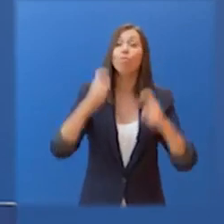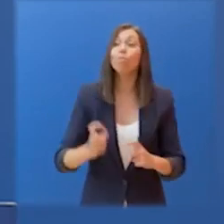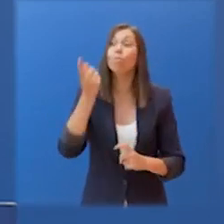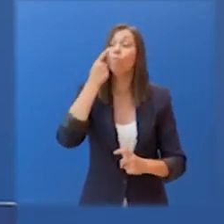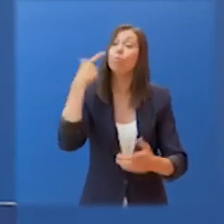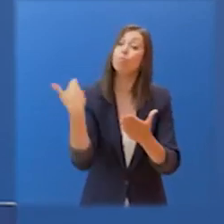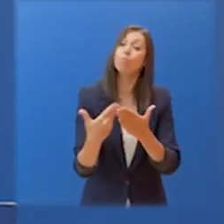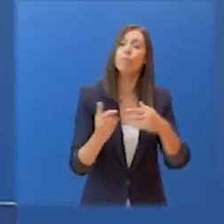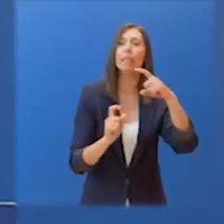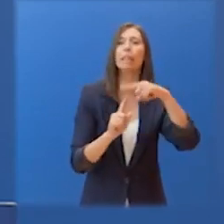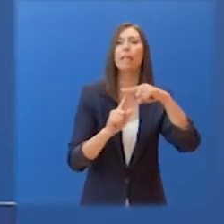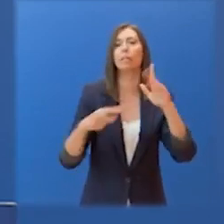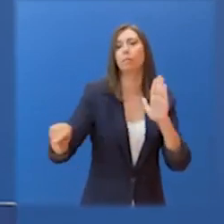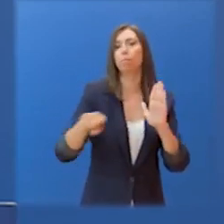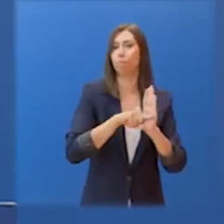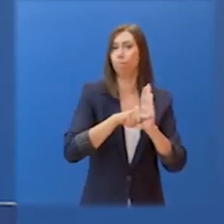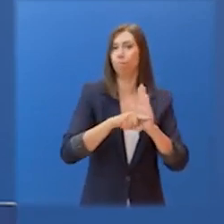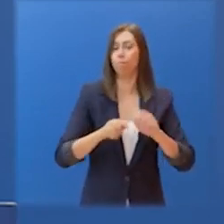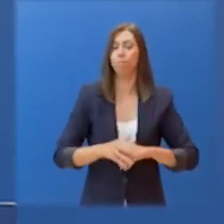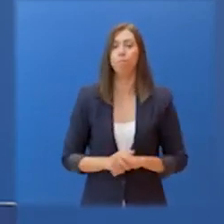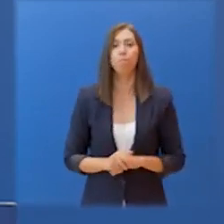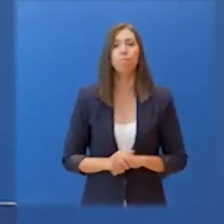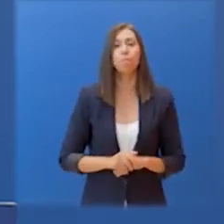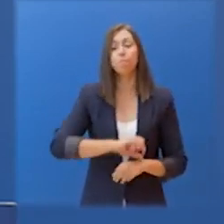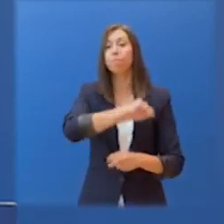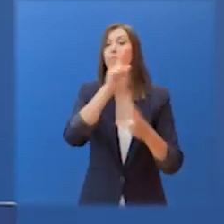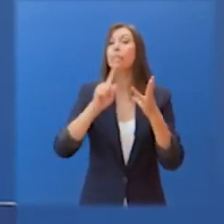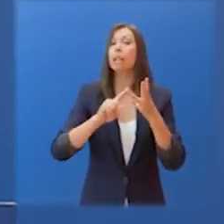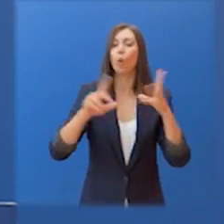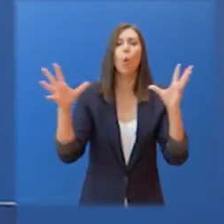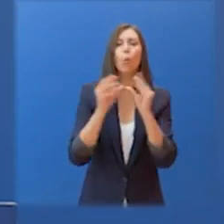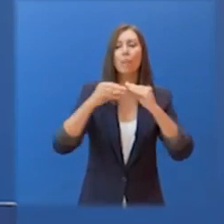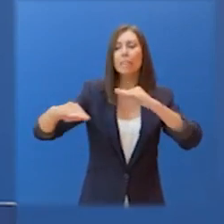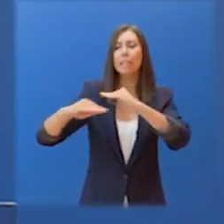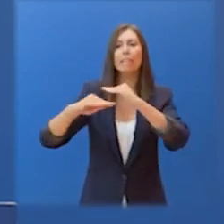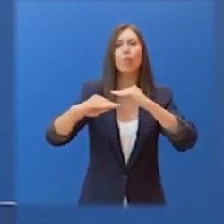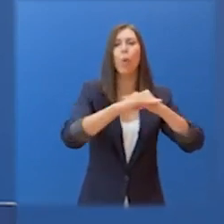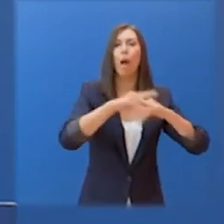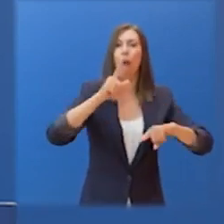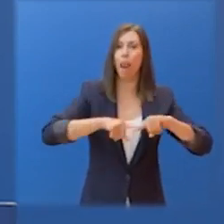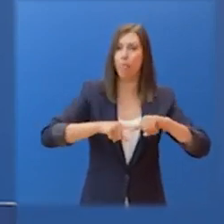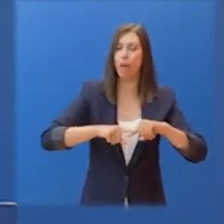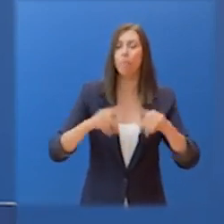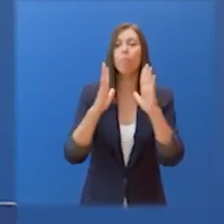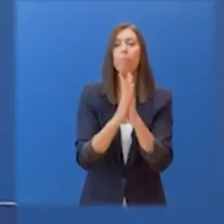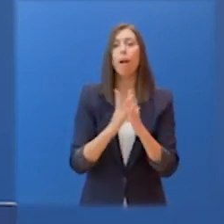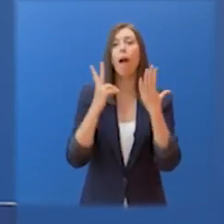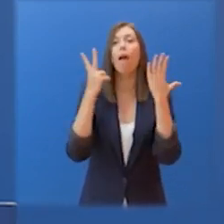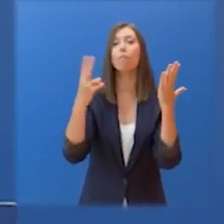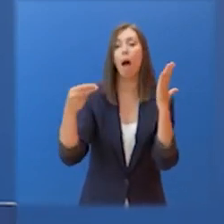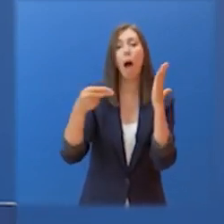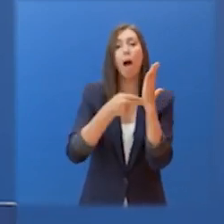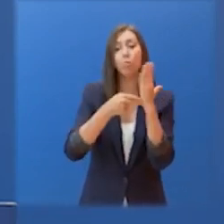Τρίτον, σε ό,τι αφορά τα χερσαία σύνορα, από τις 17-8 καθίσταται υποχρεωτική